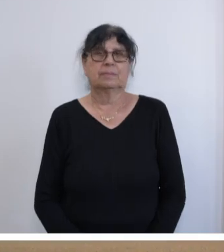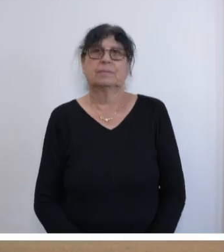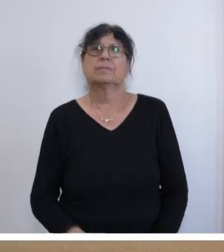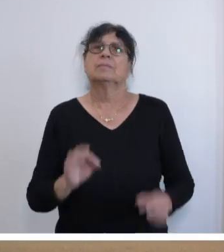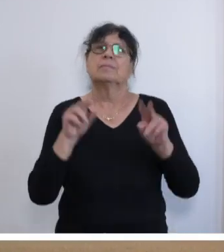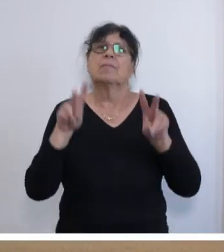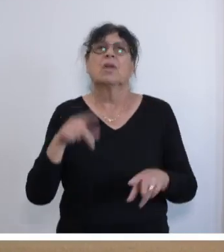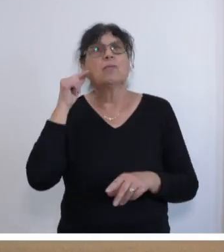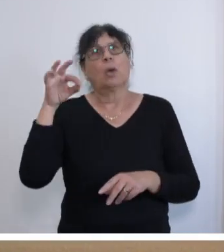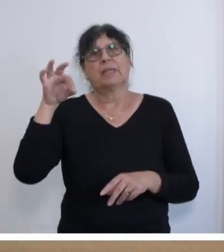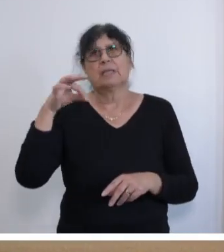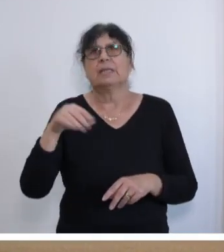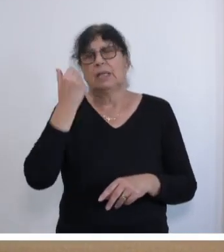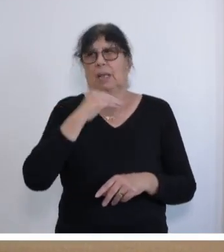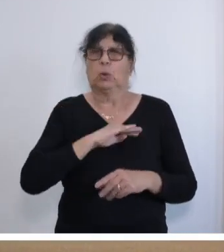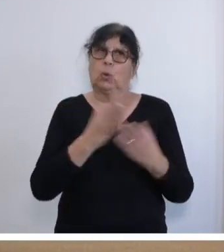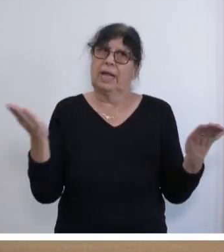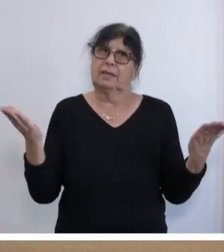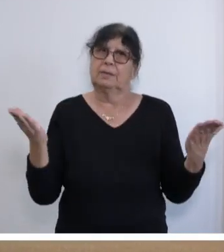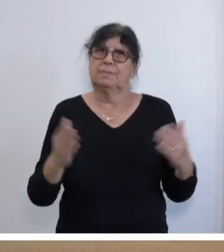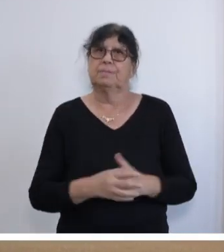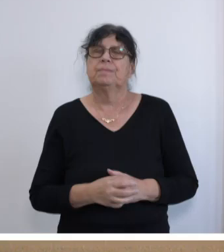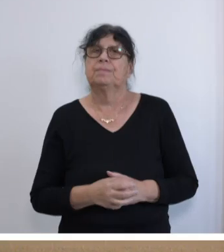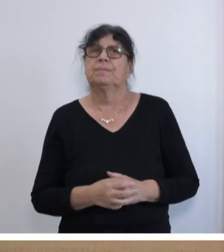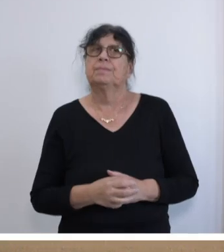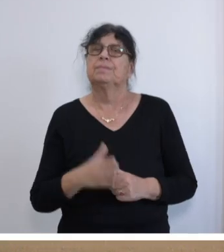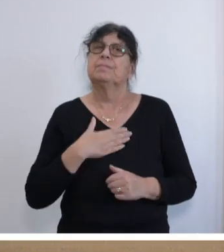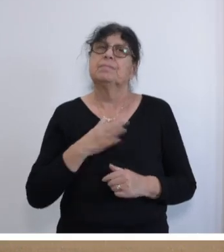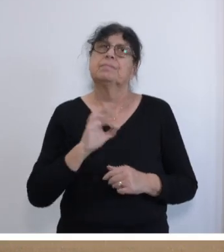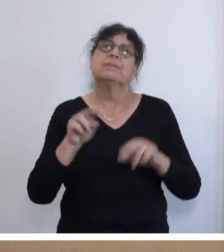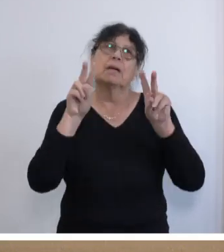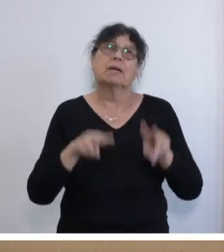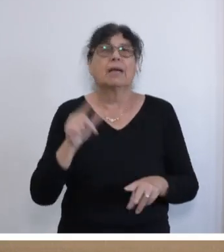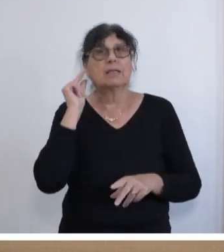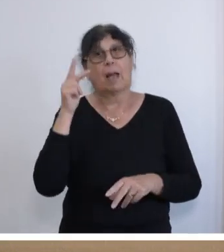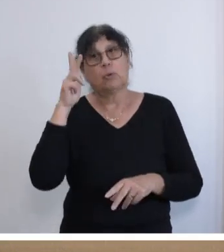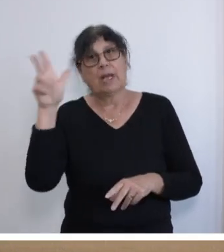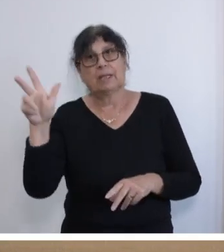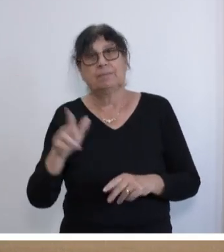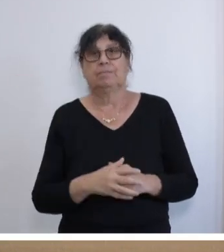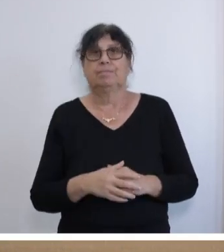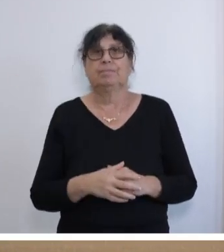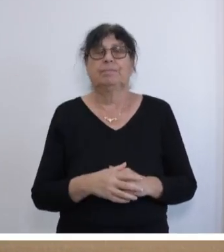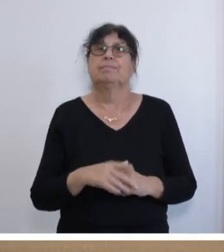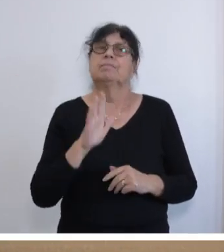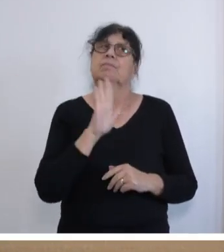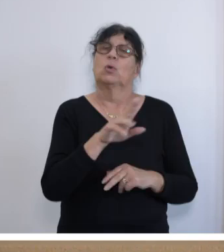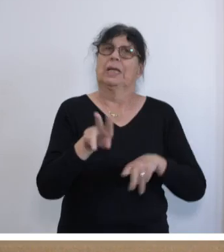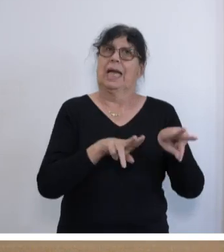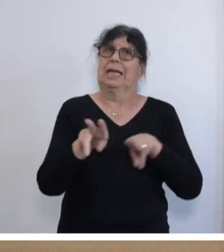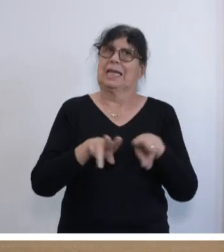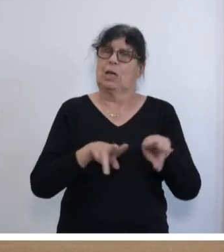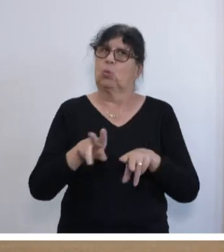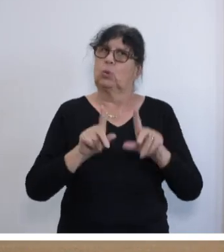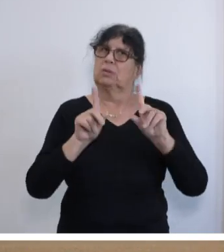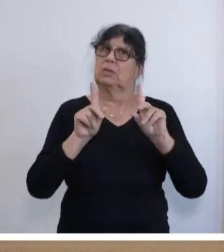Sehr geehrte Frau Präsidentin, liebe Kolleginnen und Kollegen, meine sehr geehrten Damen und Herren, es wurde jetzt von der Regierungsfraktion, auch